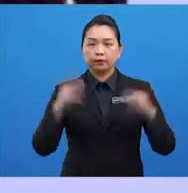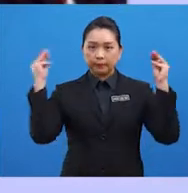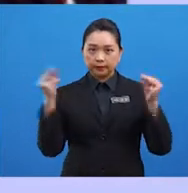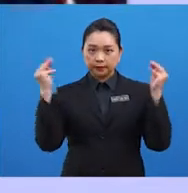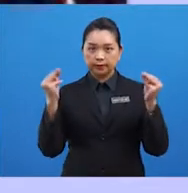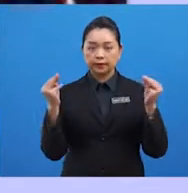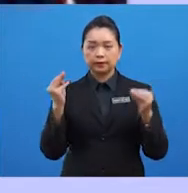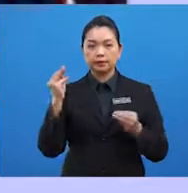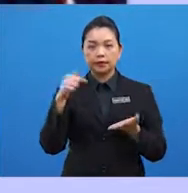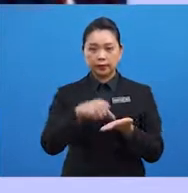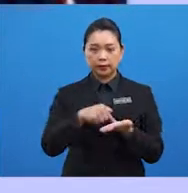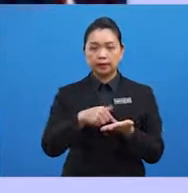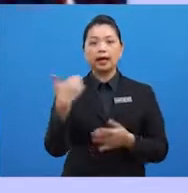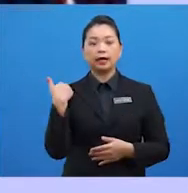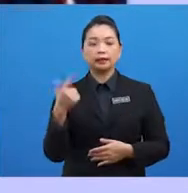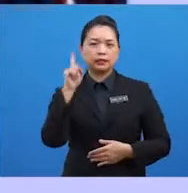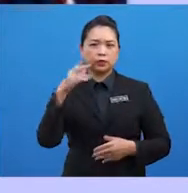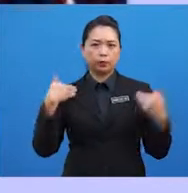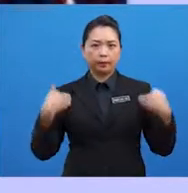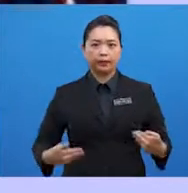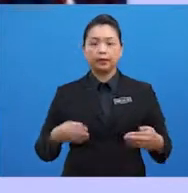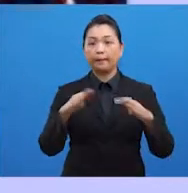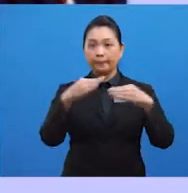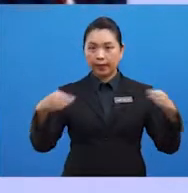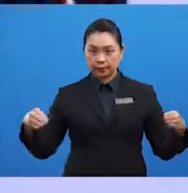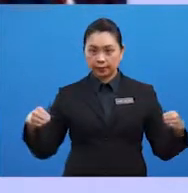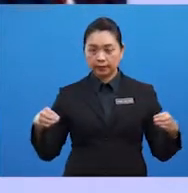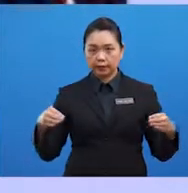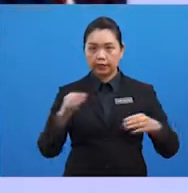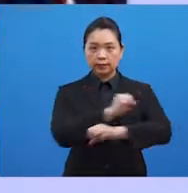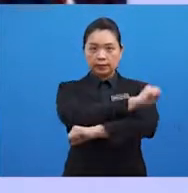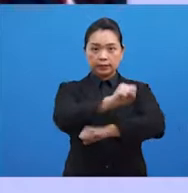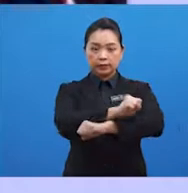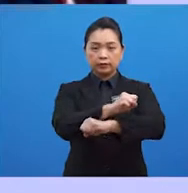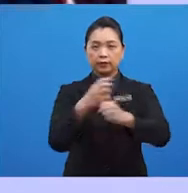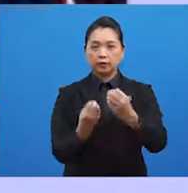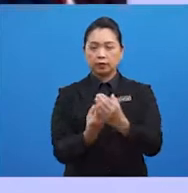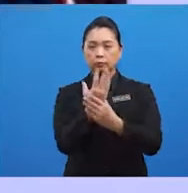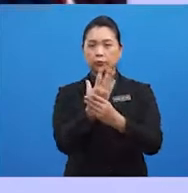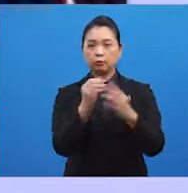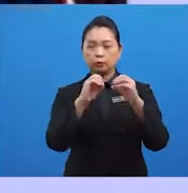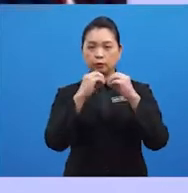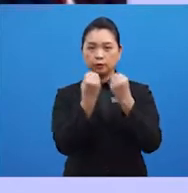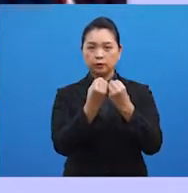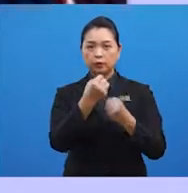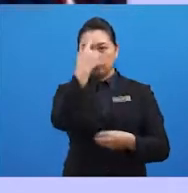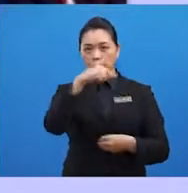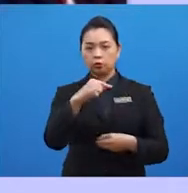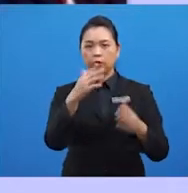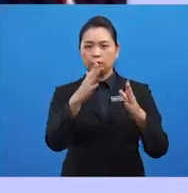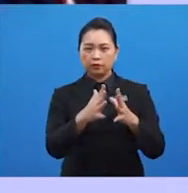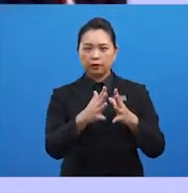Majlis ini merupakan satu badan bahasa serantau yang ditubuhkan bertujuan untuk